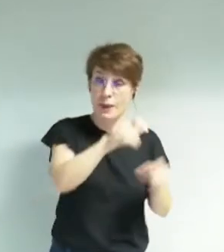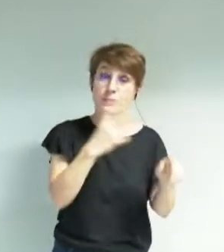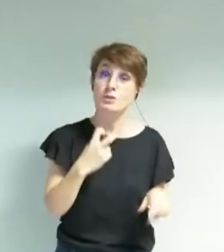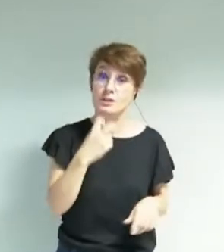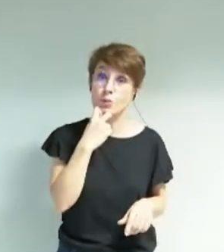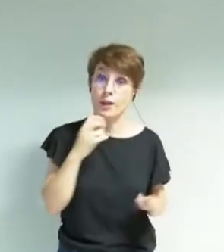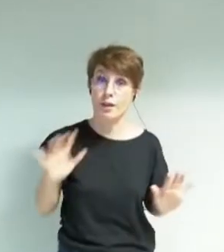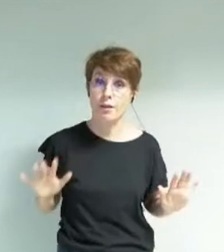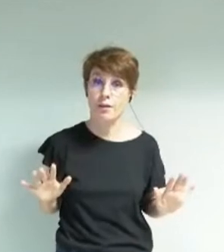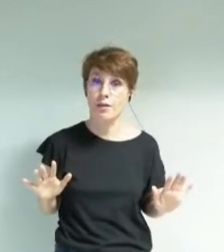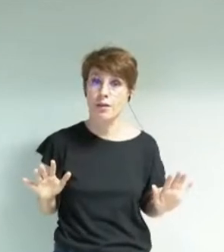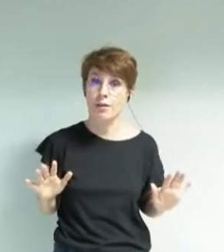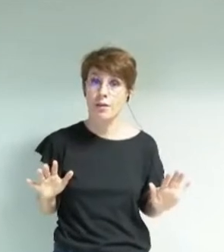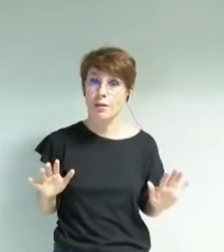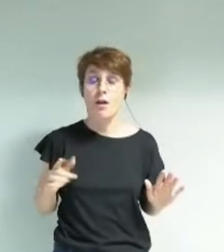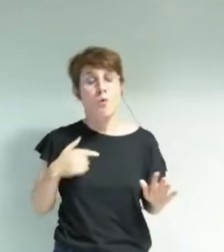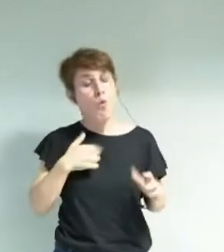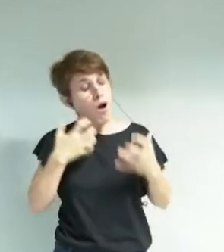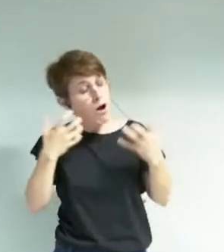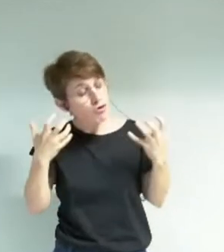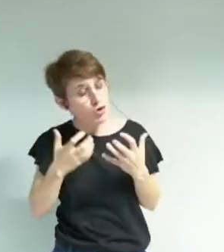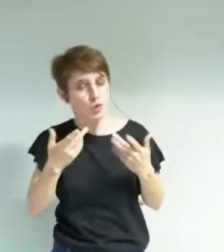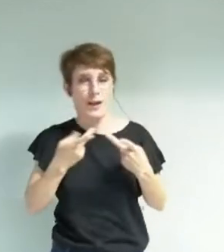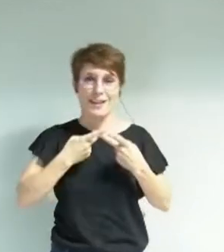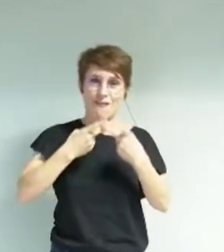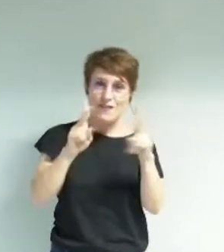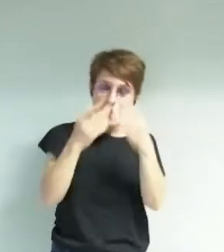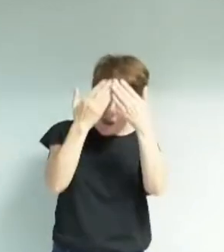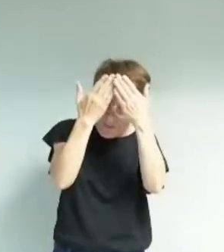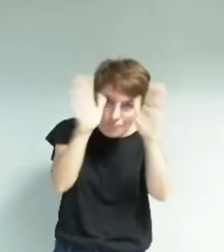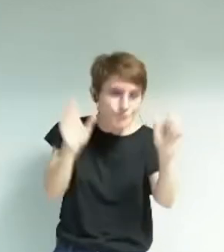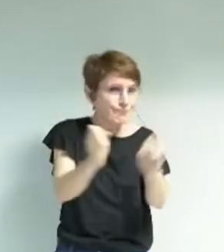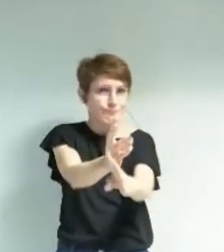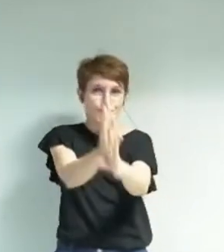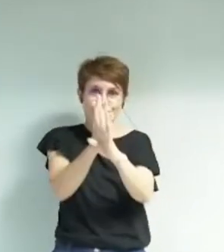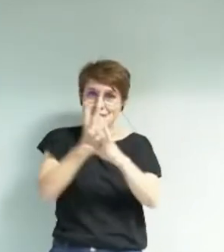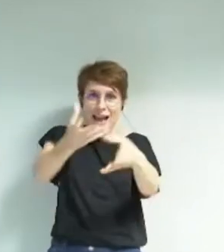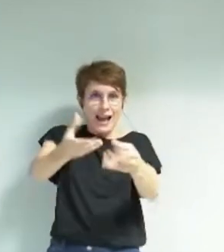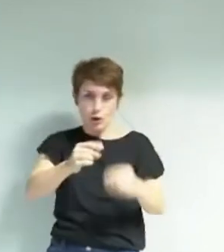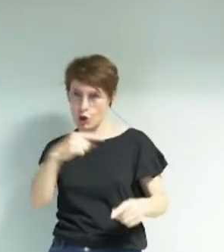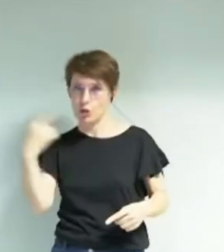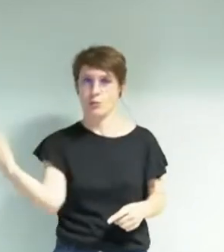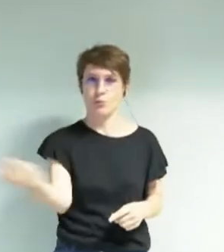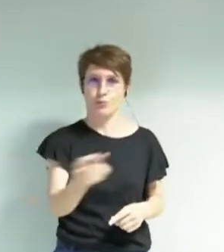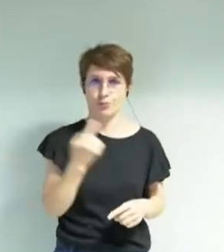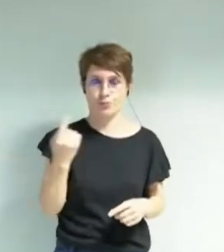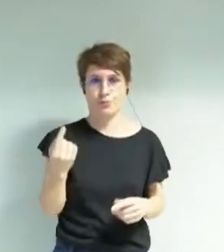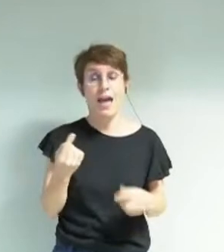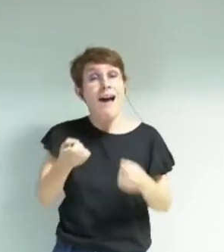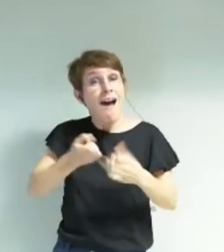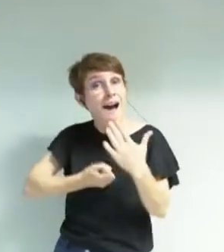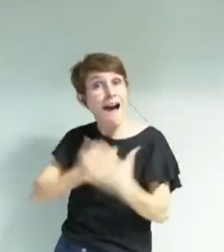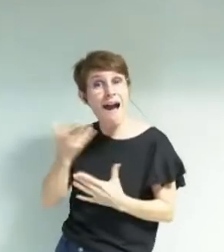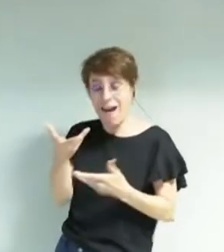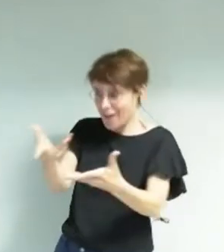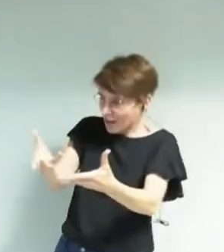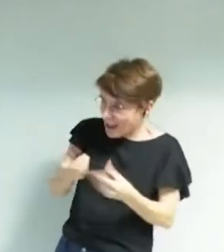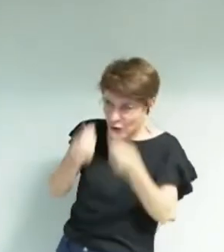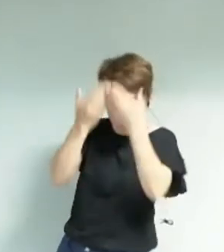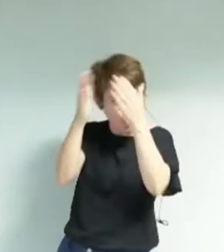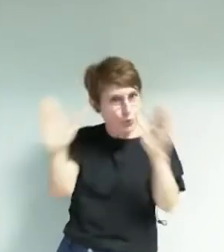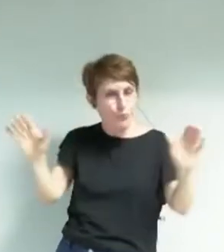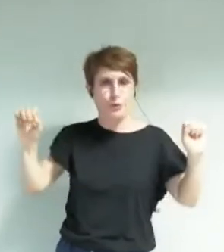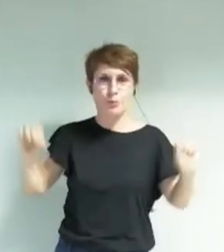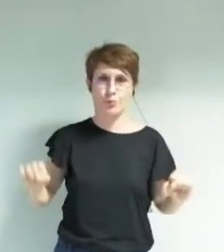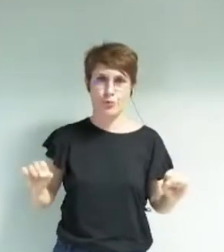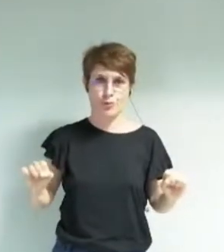Je défends une ville hospitalière à chacune et à chacun et hospitalière aux arts. Je défends notre mission de service